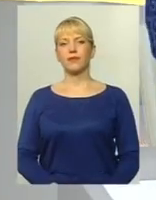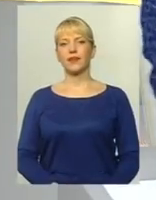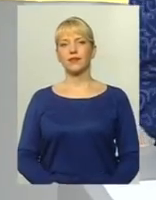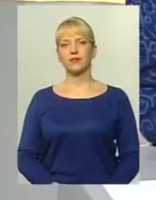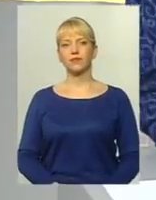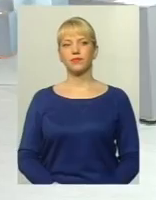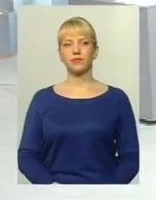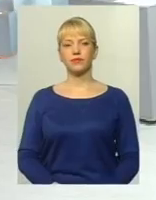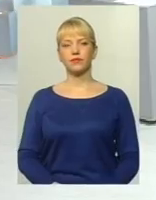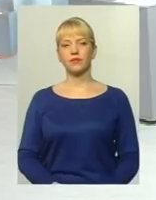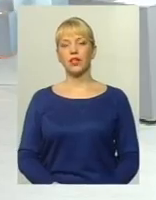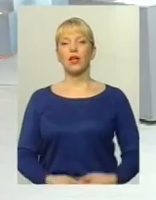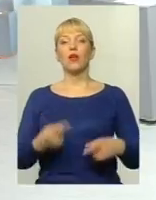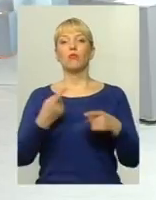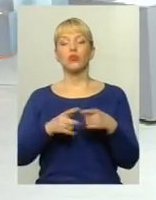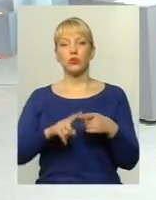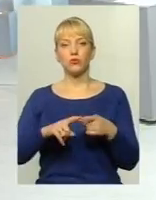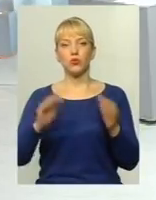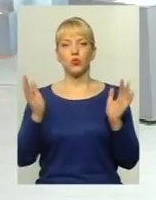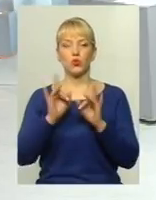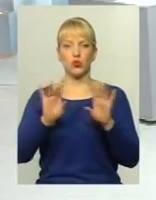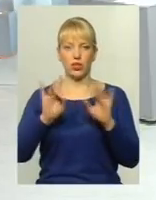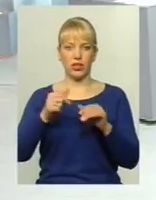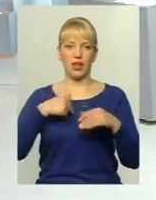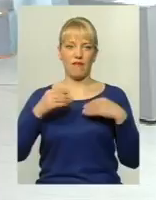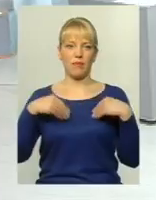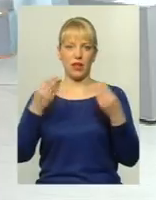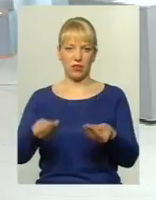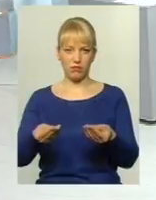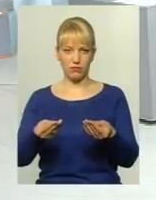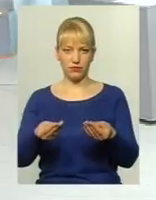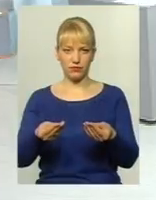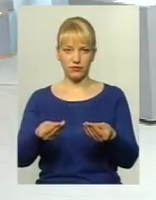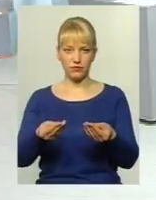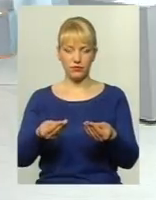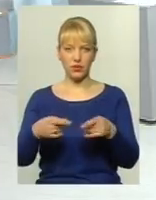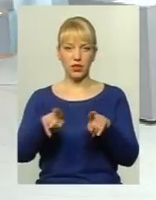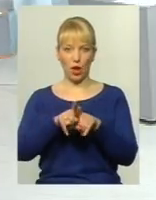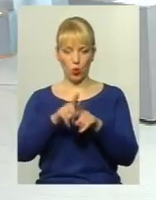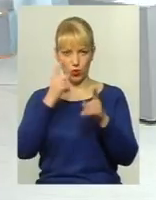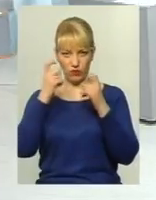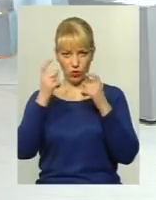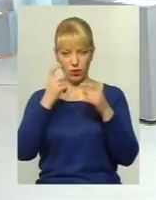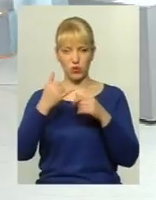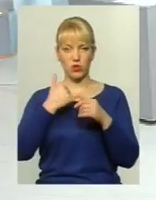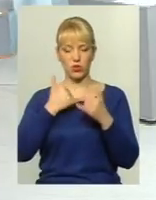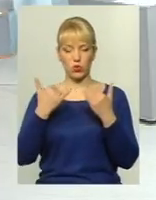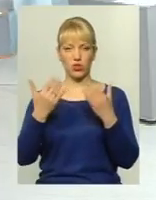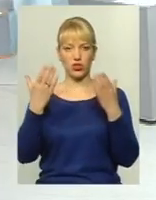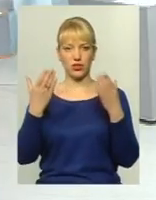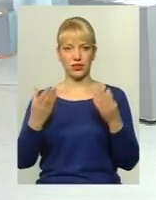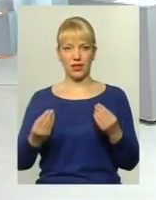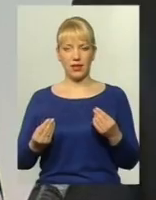По даному сюжету я надам таку інформацію. На сьогоднішній день